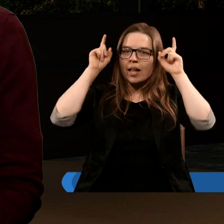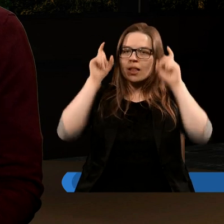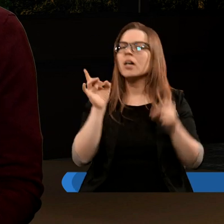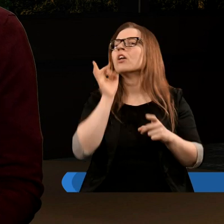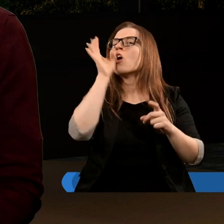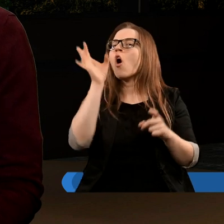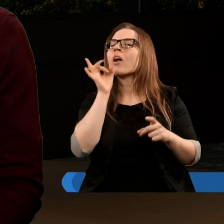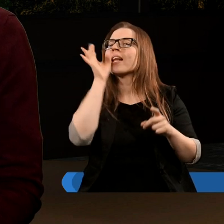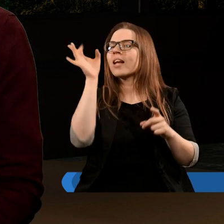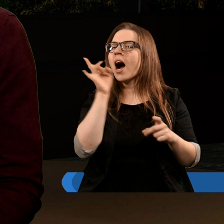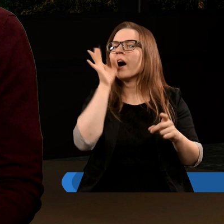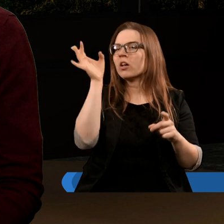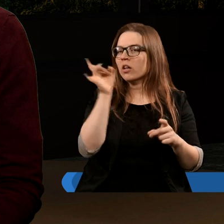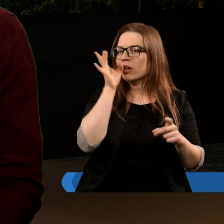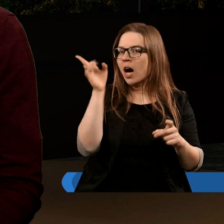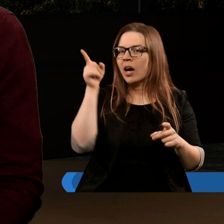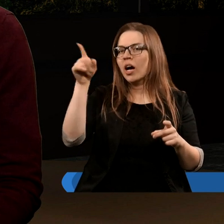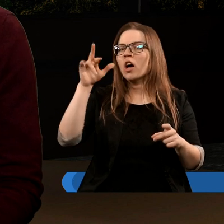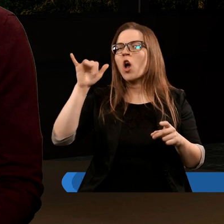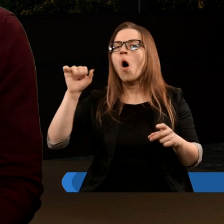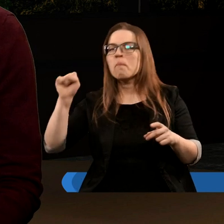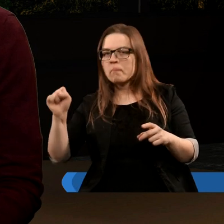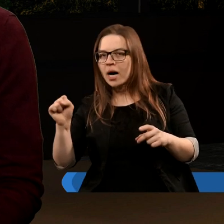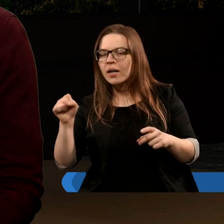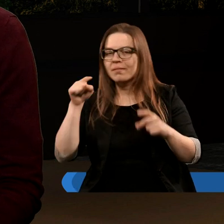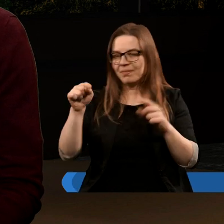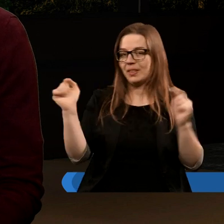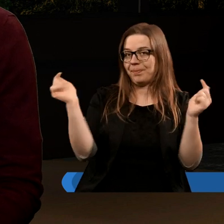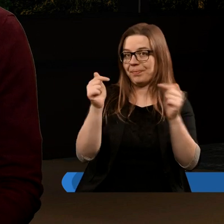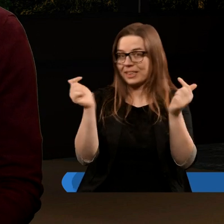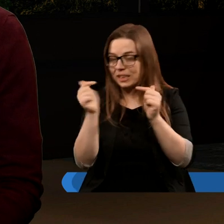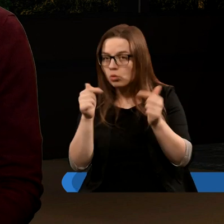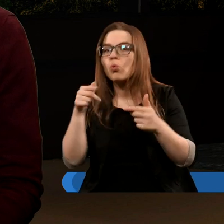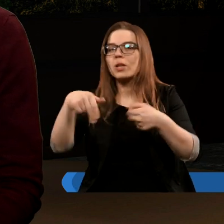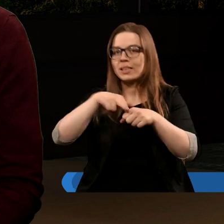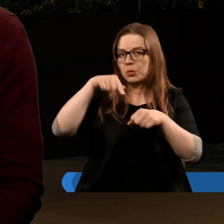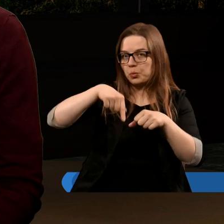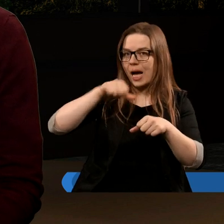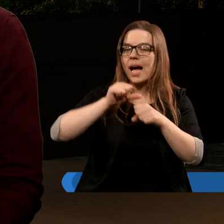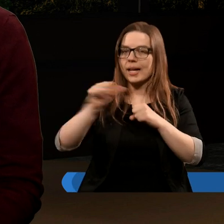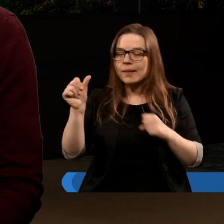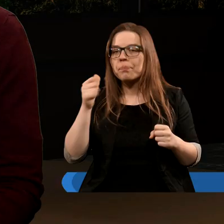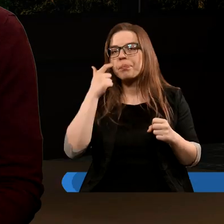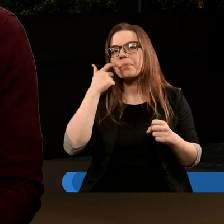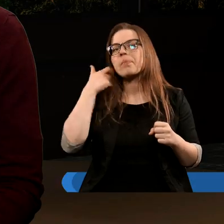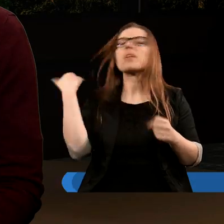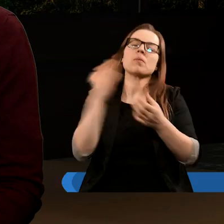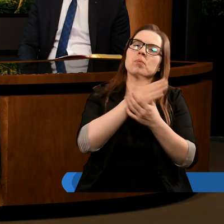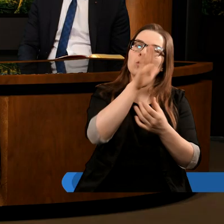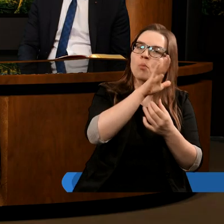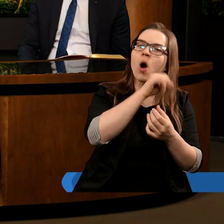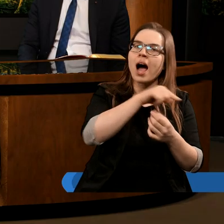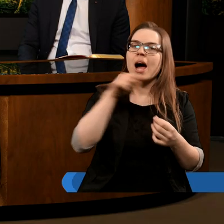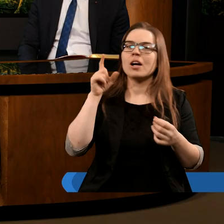Hioba w tej dyskusji całej, która się toczy między nim a Bogiem.